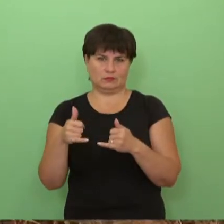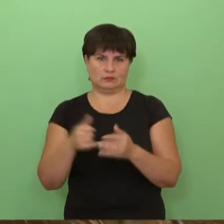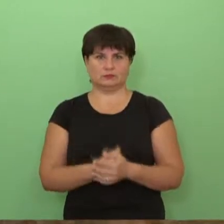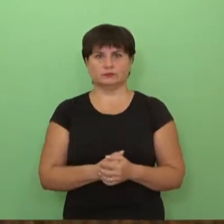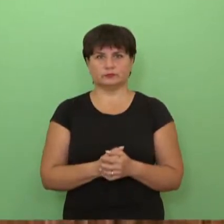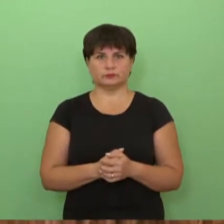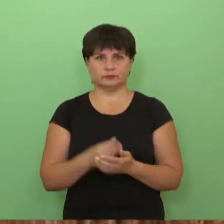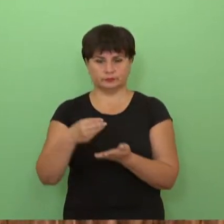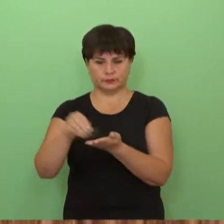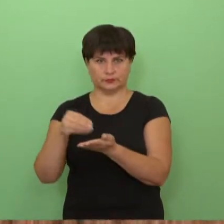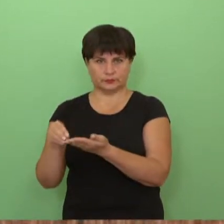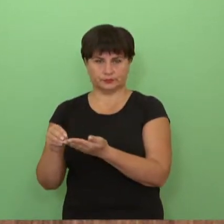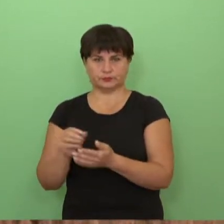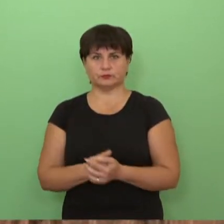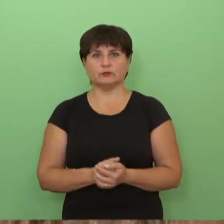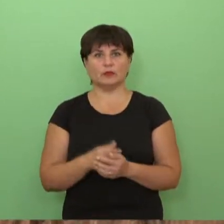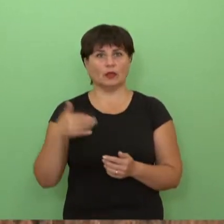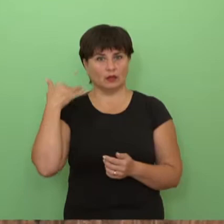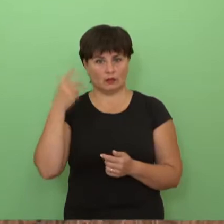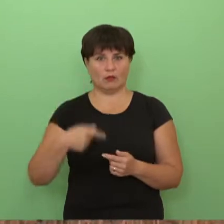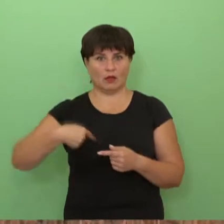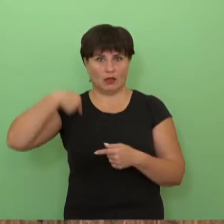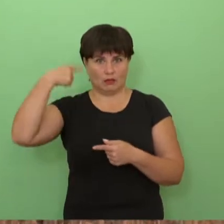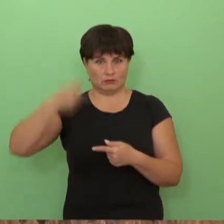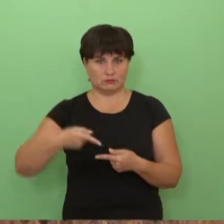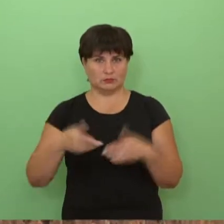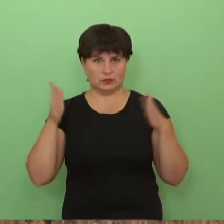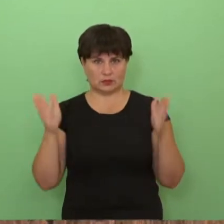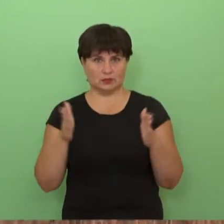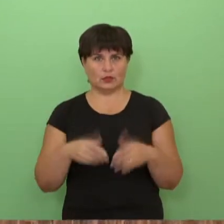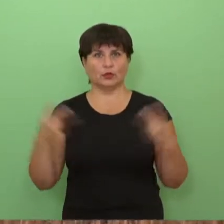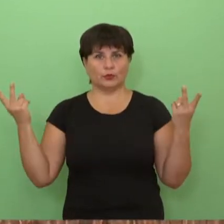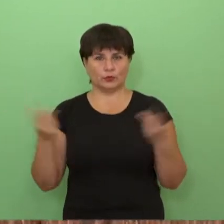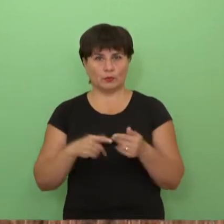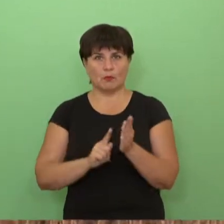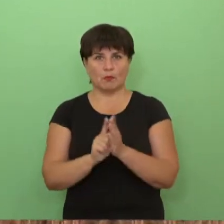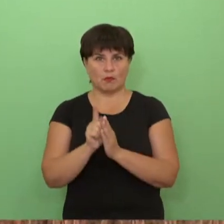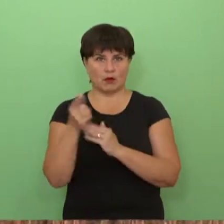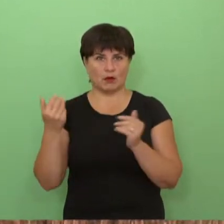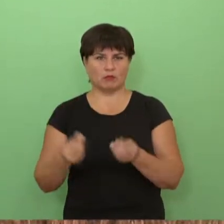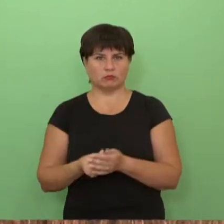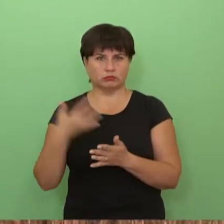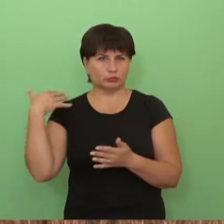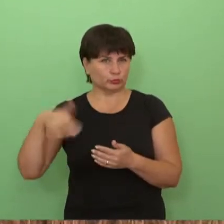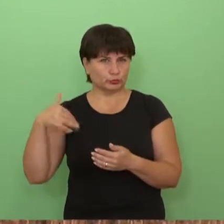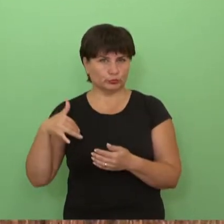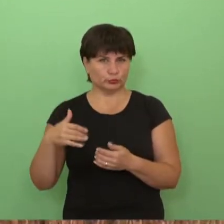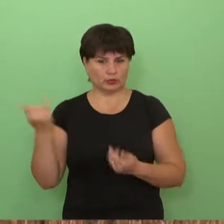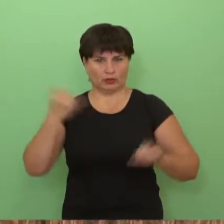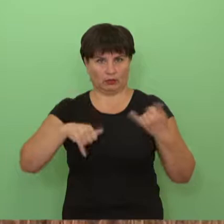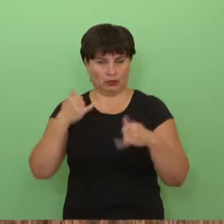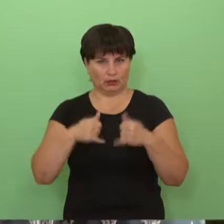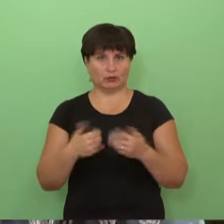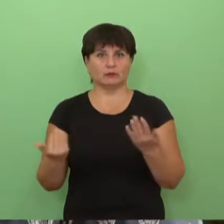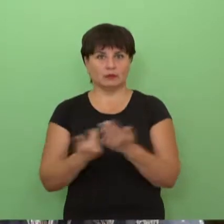nuteikia dar blogiau galvojant, kad ateinantį sezoną jau reikia pradėti tikrai su brangiom trašom, jau naujas derlis